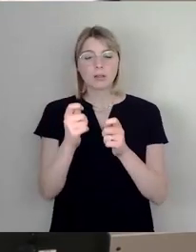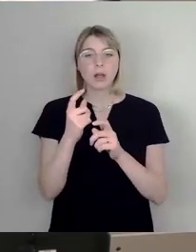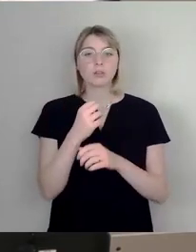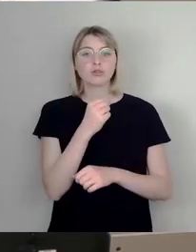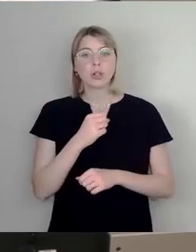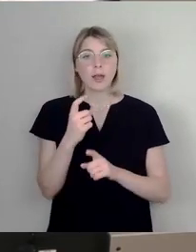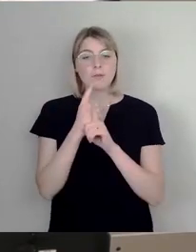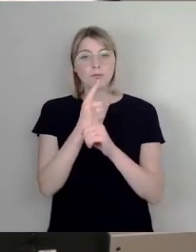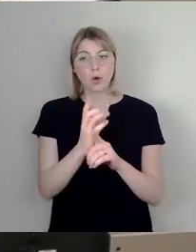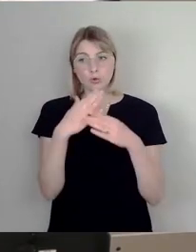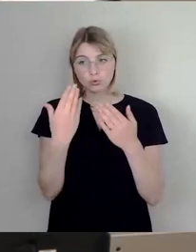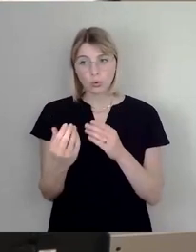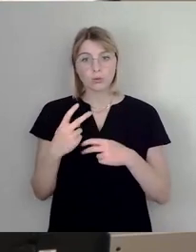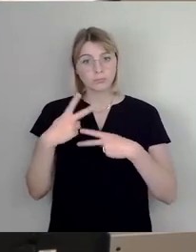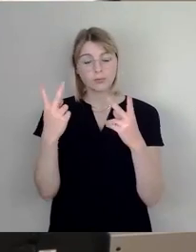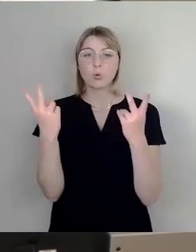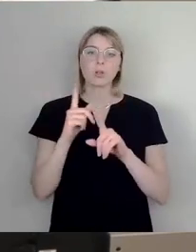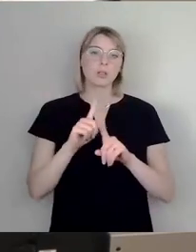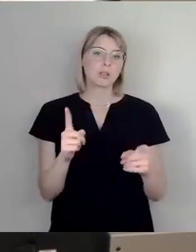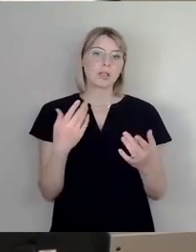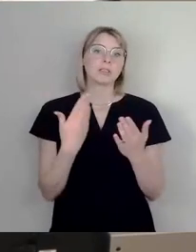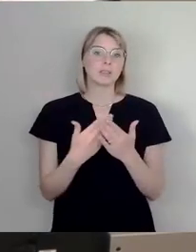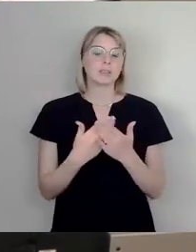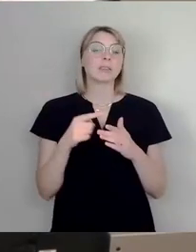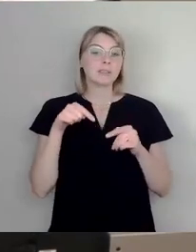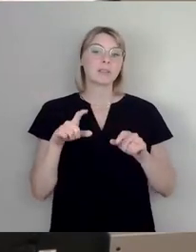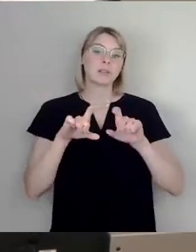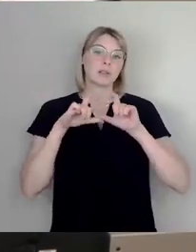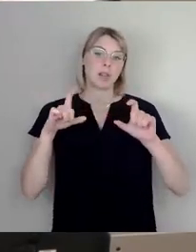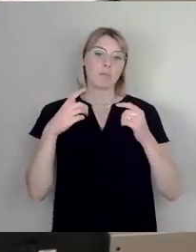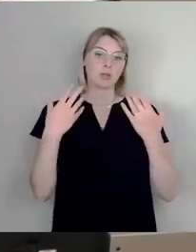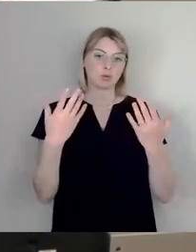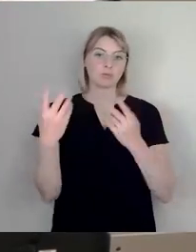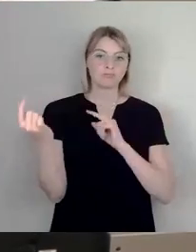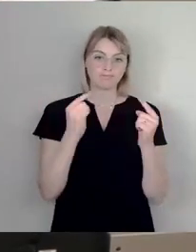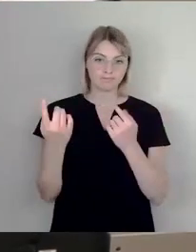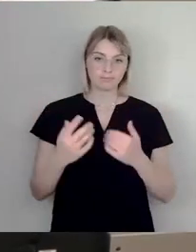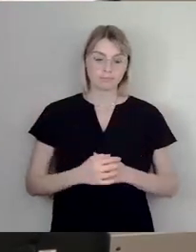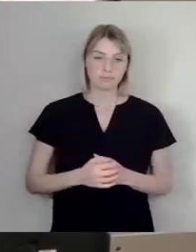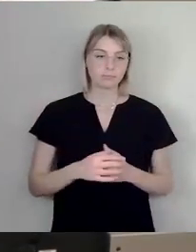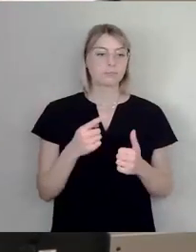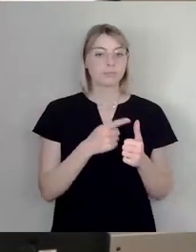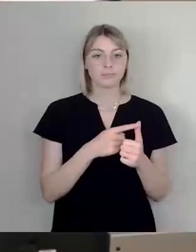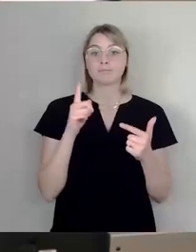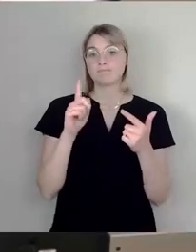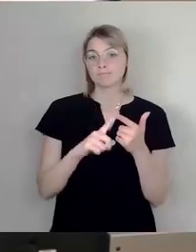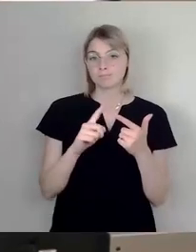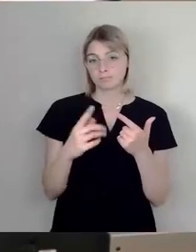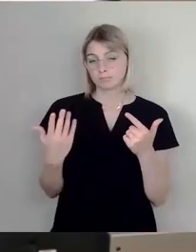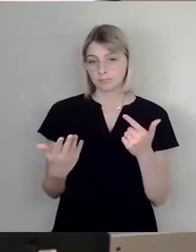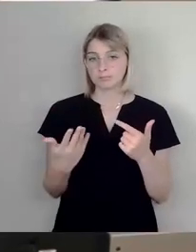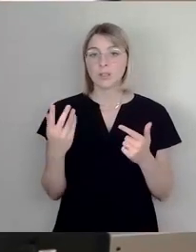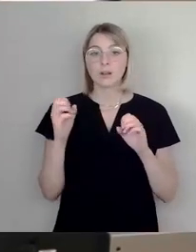Gebrauch macht oder nicht. Und darum geht es hier. Das ist das eine Thema. Das zweite Thema, wo wir auch noch einmal Klarheit